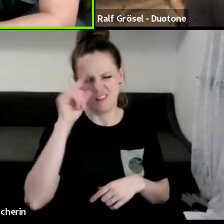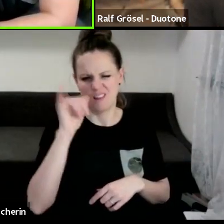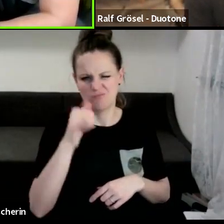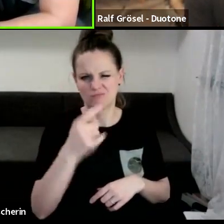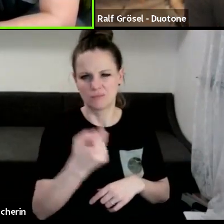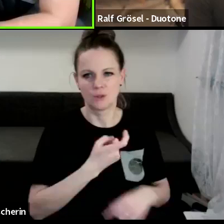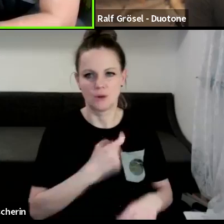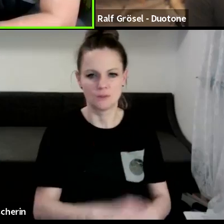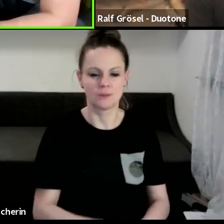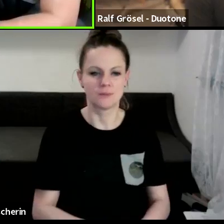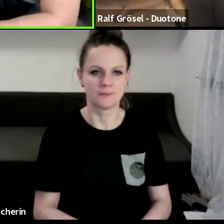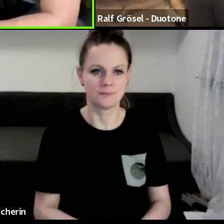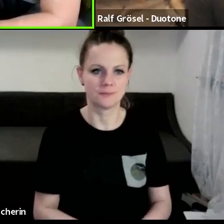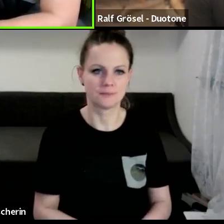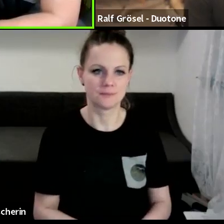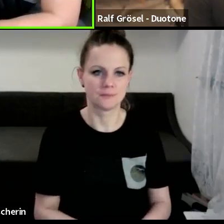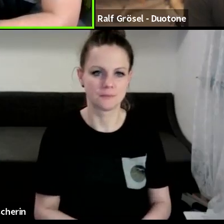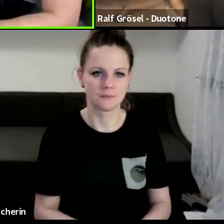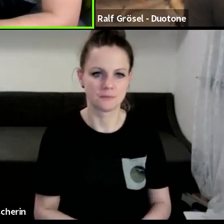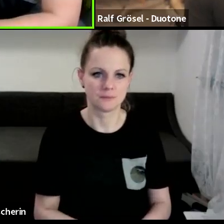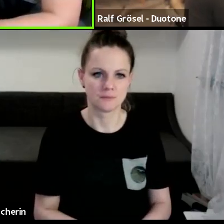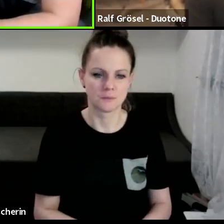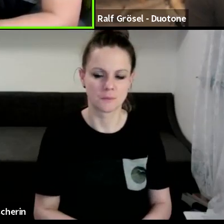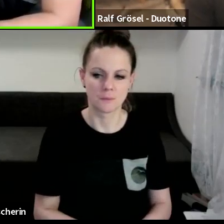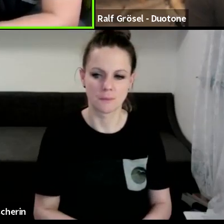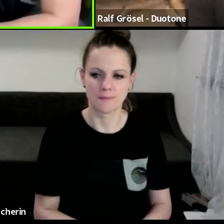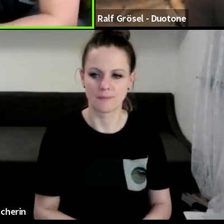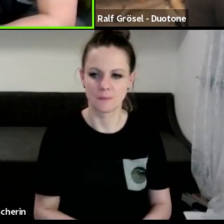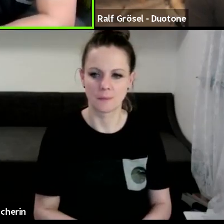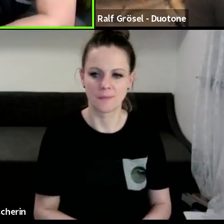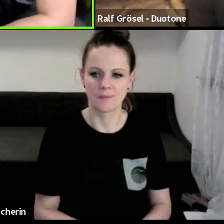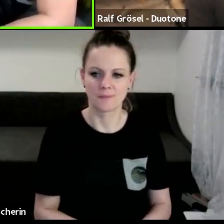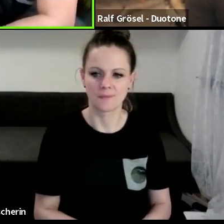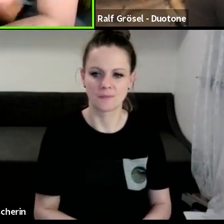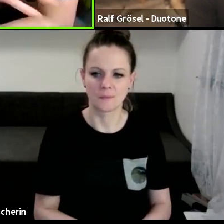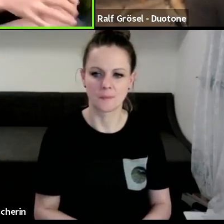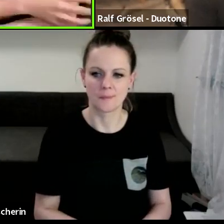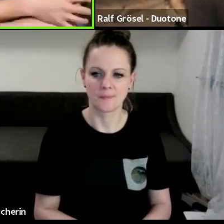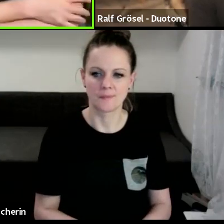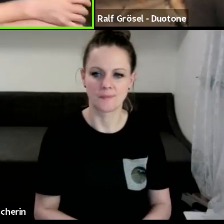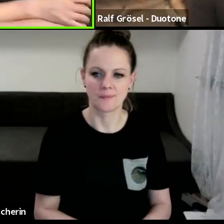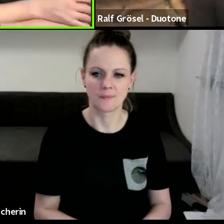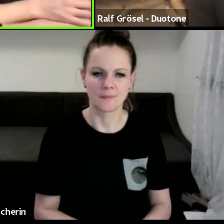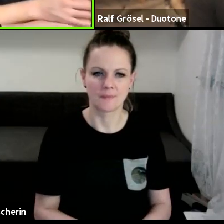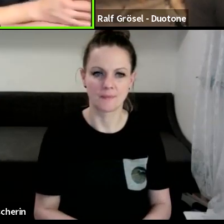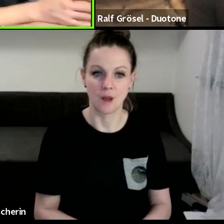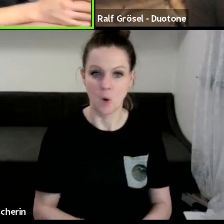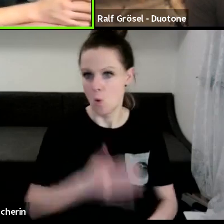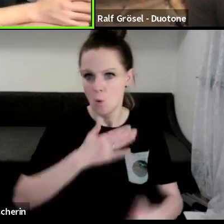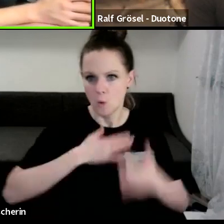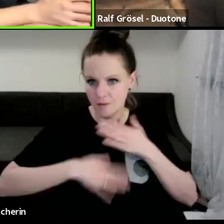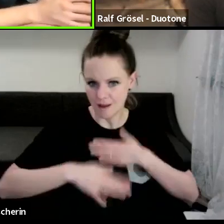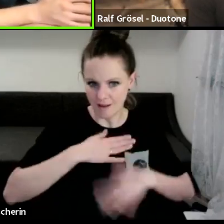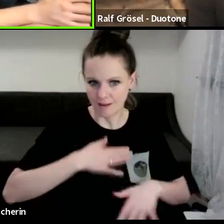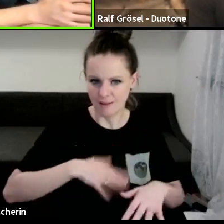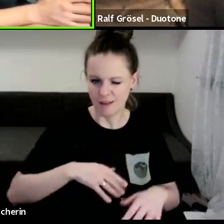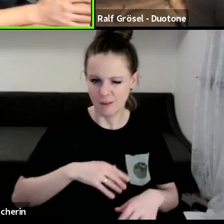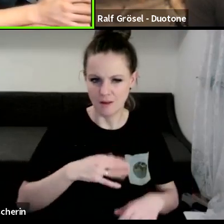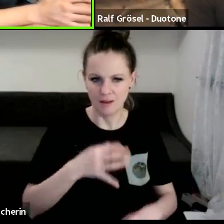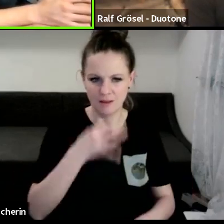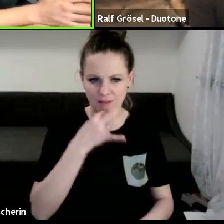Vielleicht noch die Frage mit der Hangtime. Das war bei den Matten. Eine unangenehme Frage mit ZwinkerSmiley.